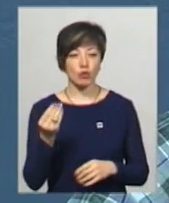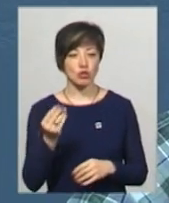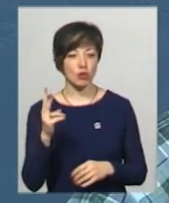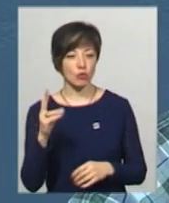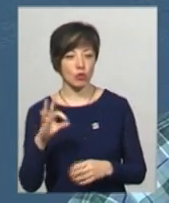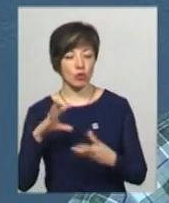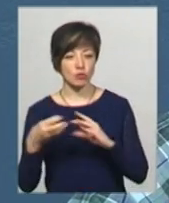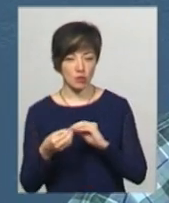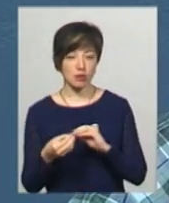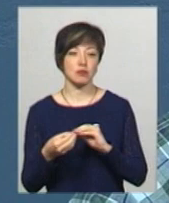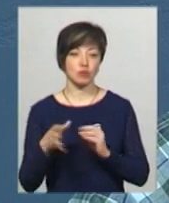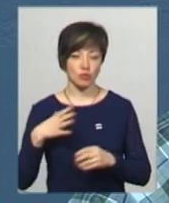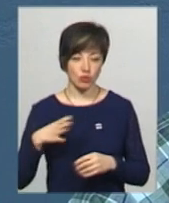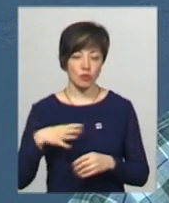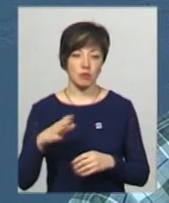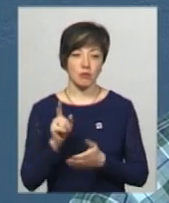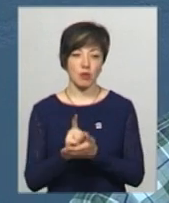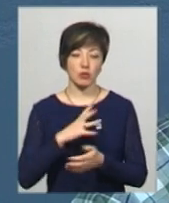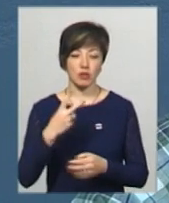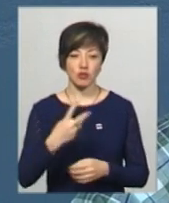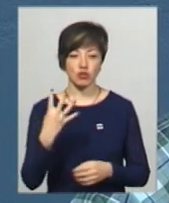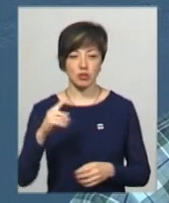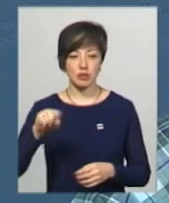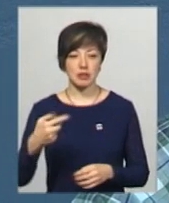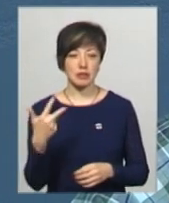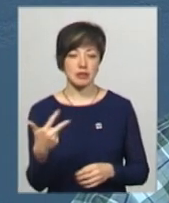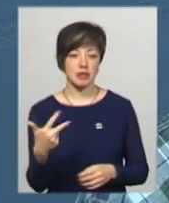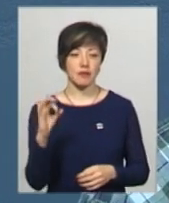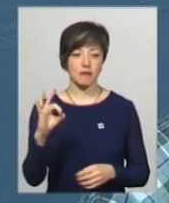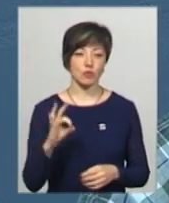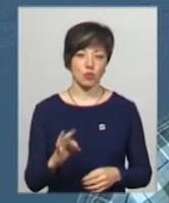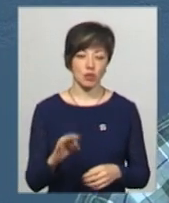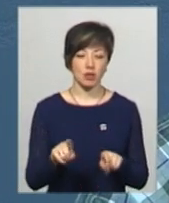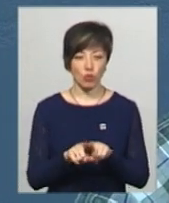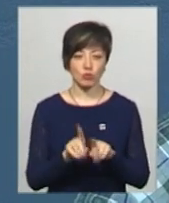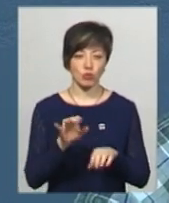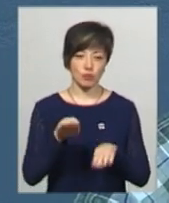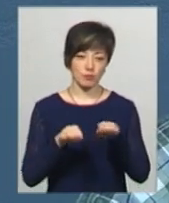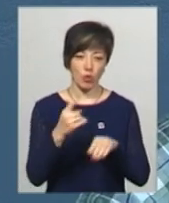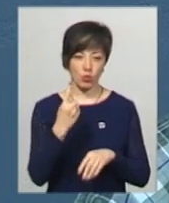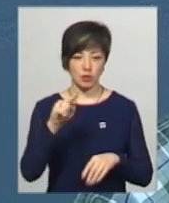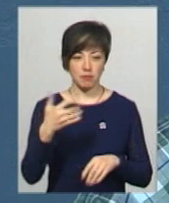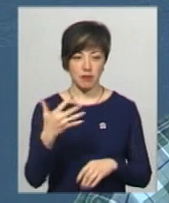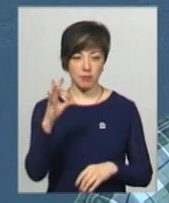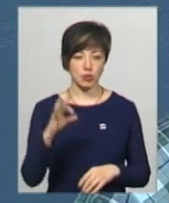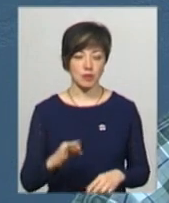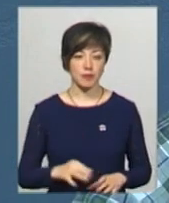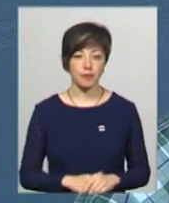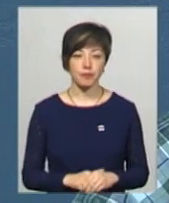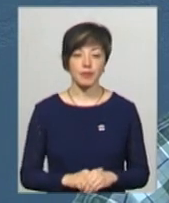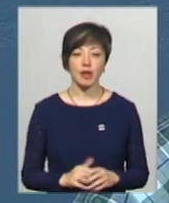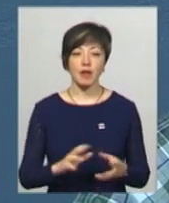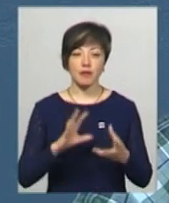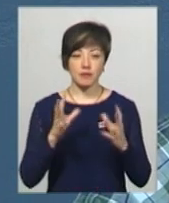очікуваний має бути 24,3%, також з похибкою 1,5% і